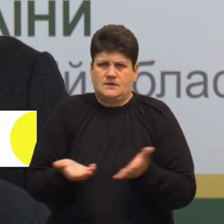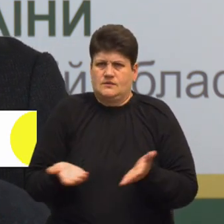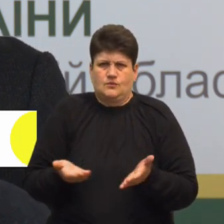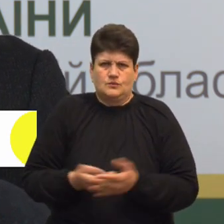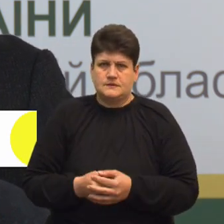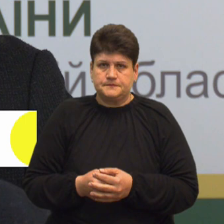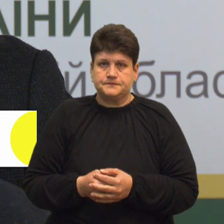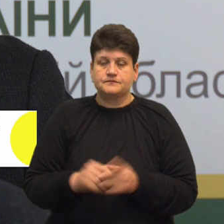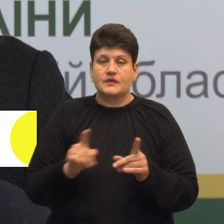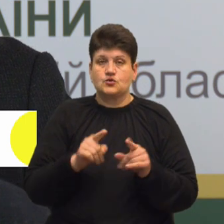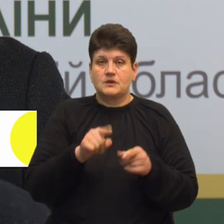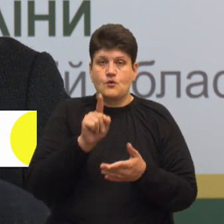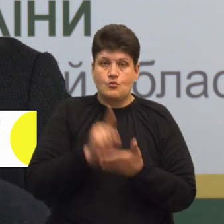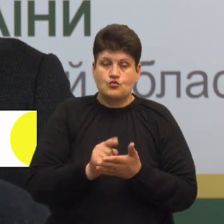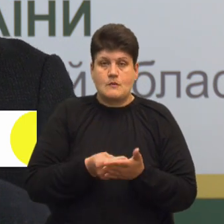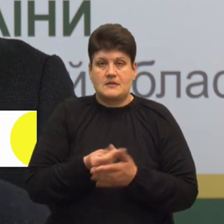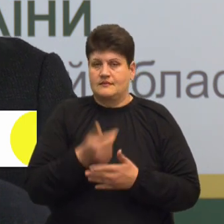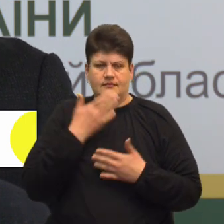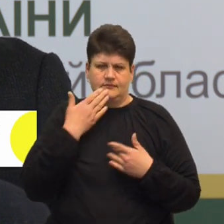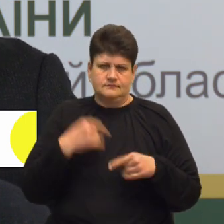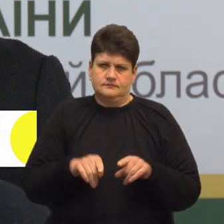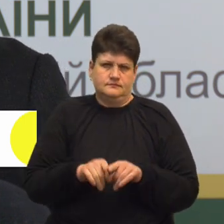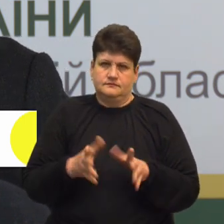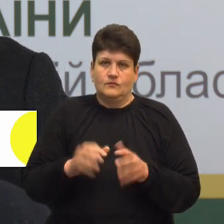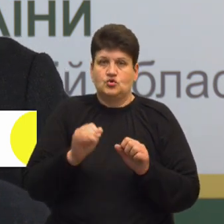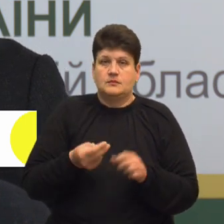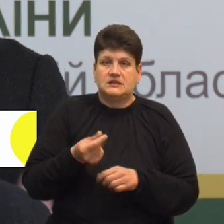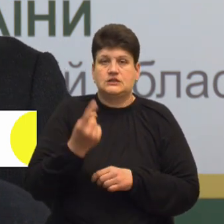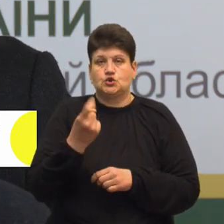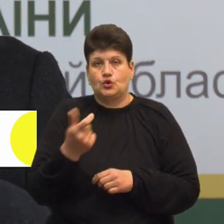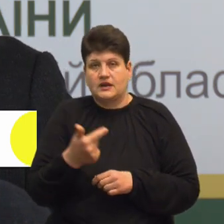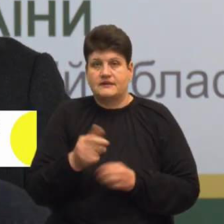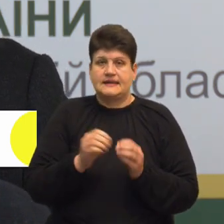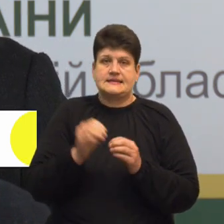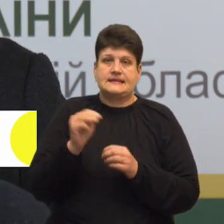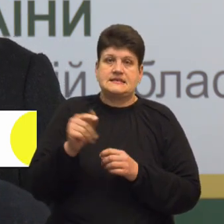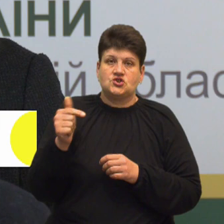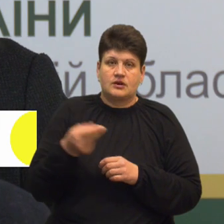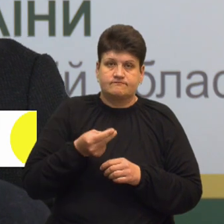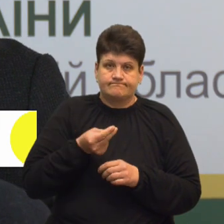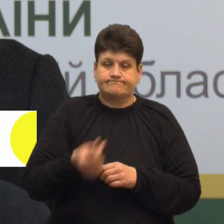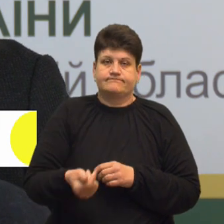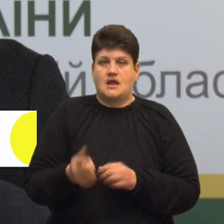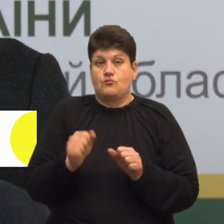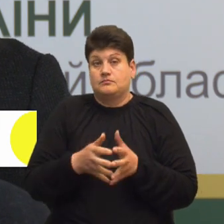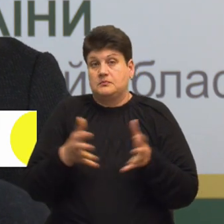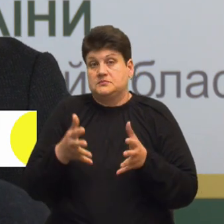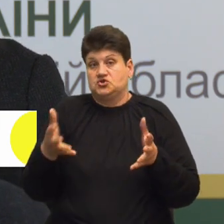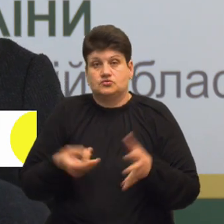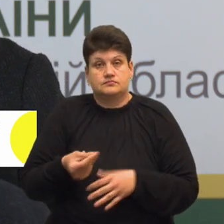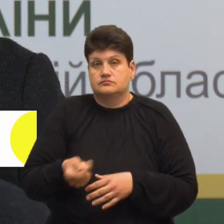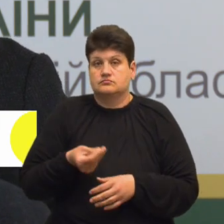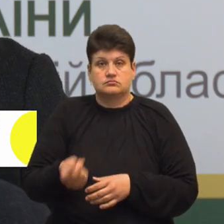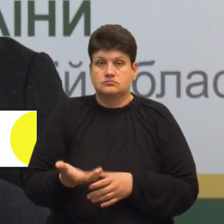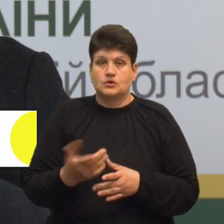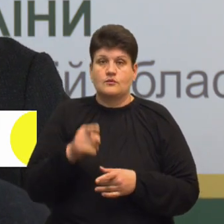щоб є обов'язково платити, немає такого. Ви можете платити 100 гривень, можете платити 10 тисяч гривень, можете платити значно більші суми для того,